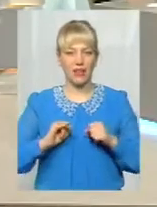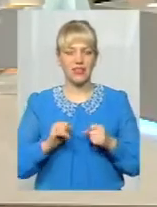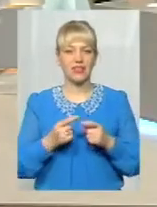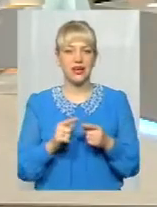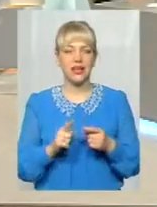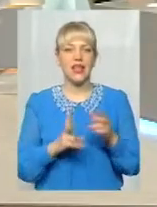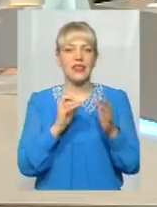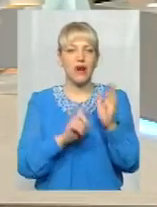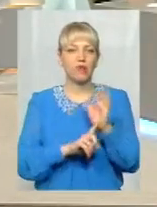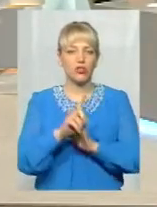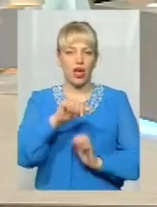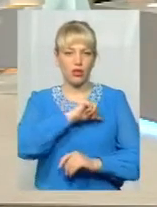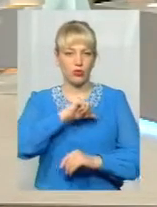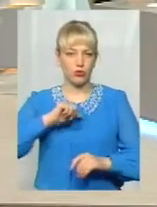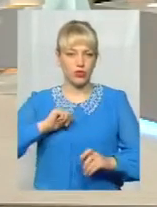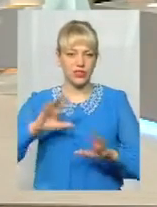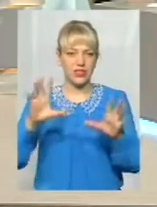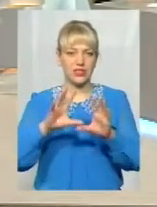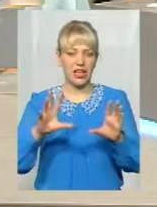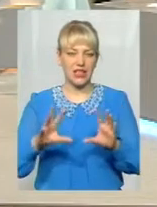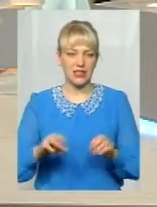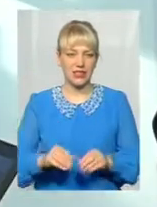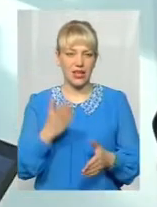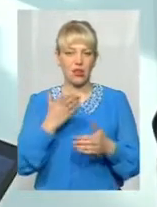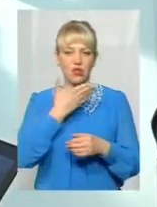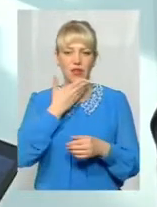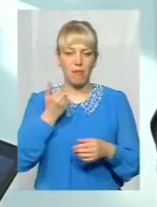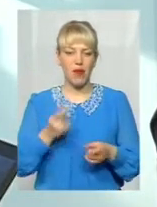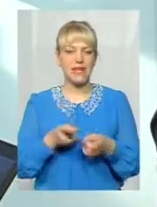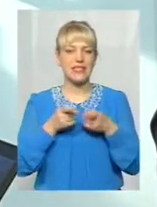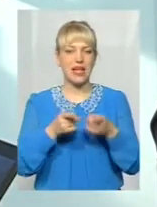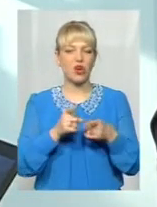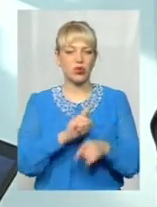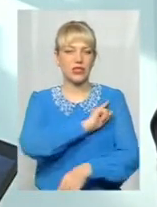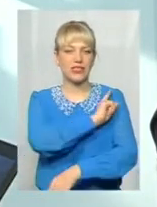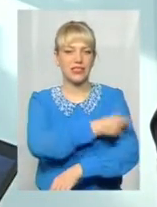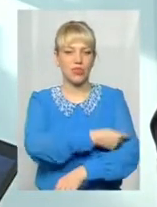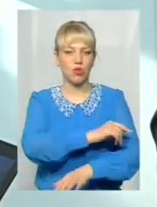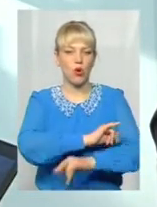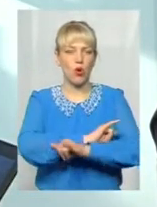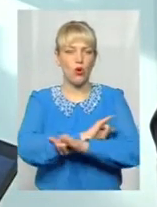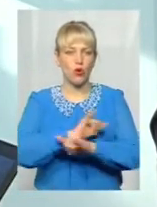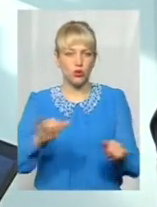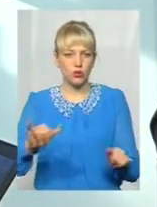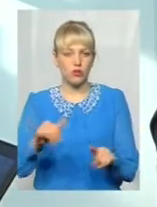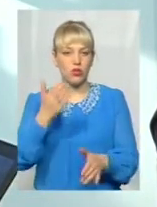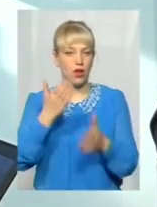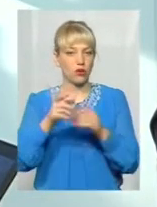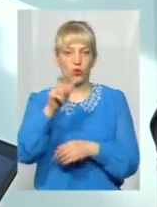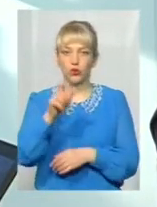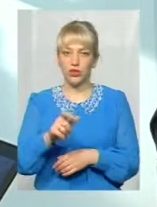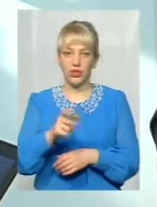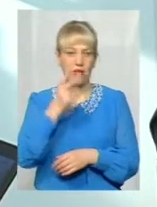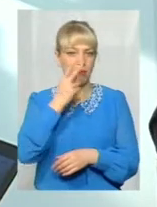стадії загасити. Це, звичайно, якщо немає загрози її з сильному розповсюдженню. Якщо вже людина бачить, що вона з нею не справиться і